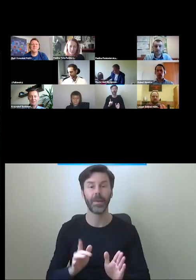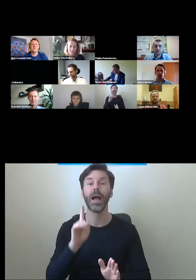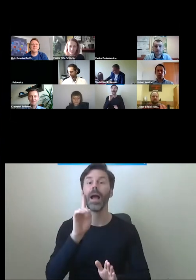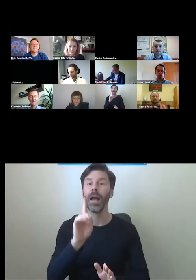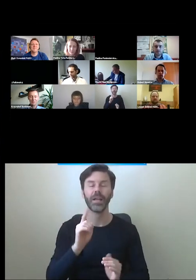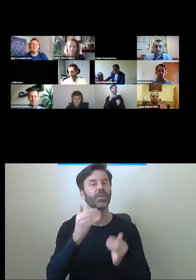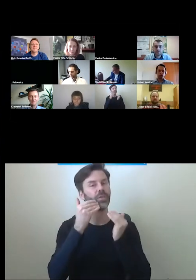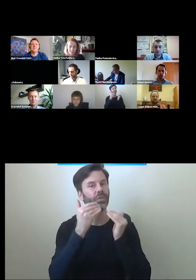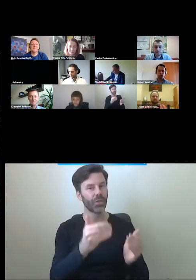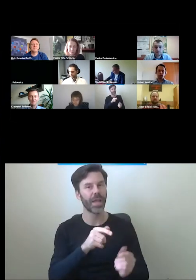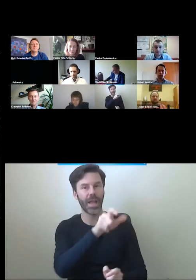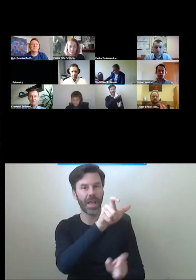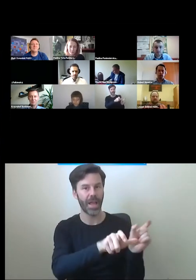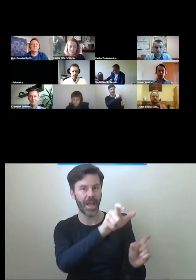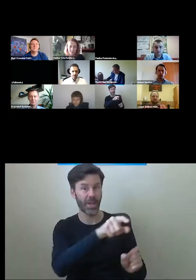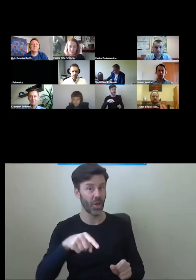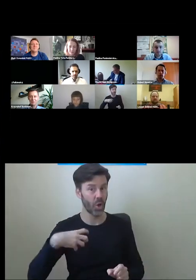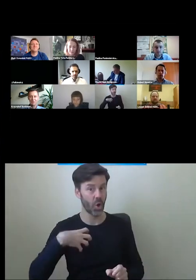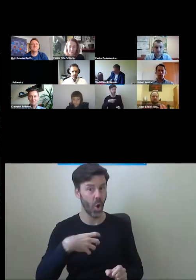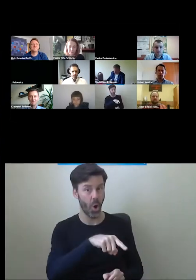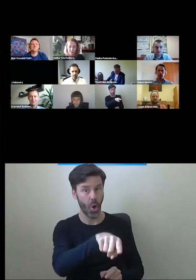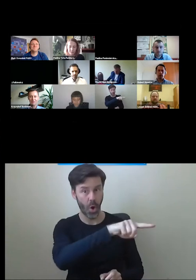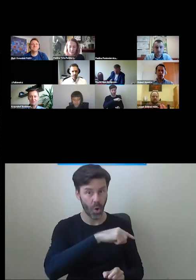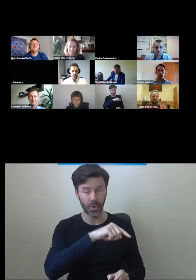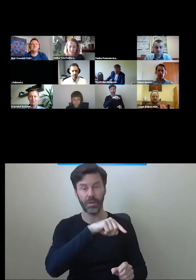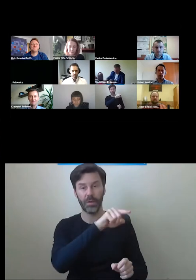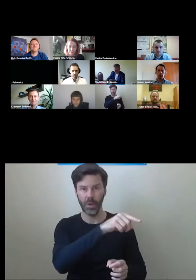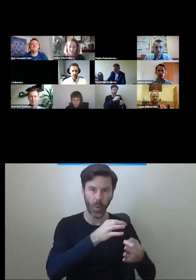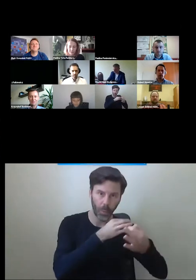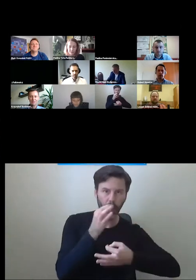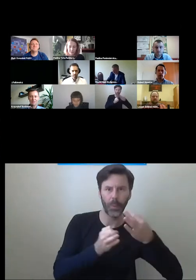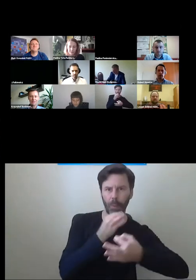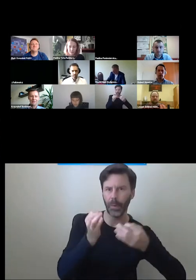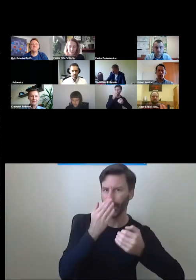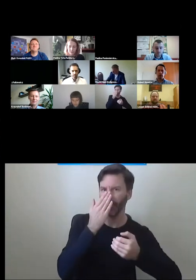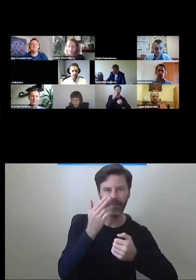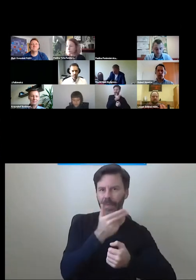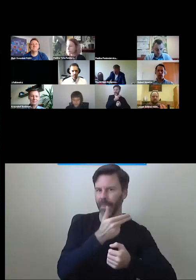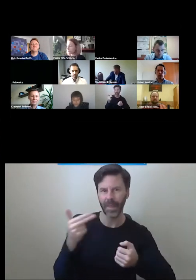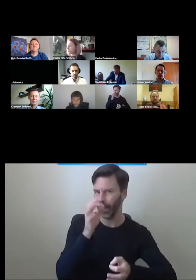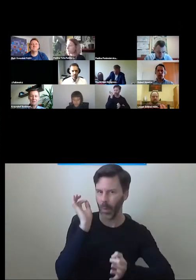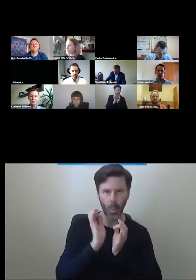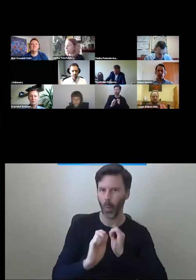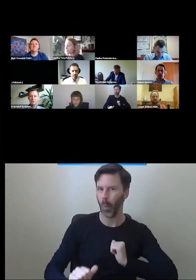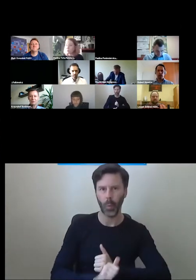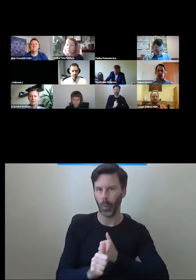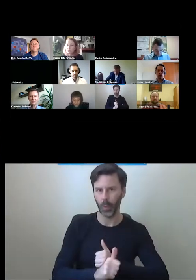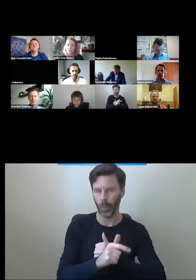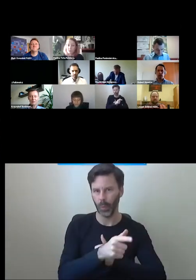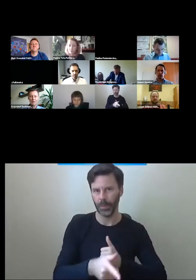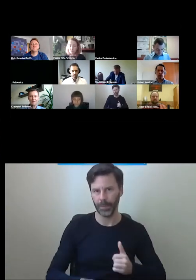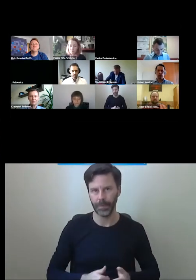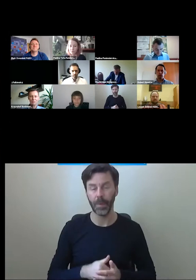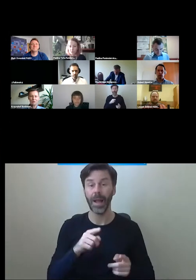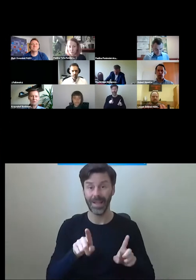gościom, którzy zgodzili się wziąć udział, dzięki też tutaj współdzielni socjalnej